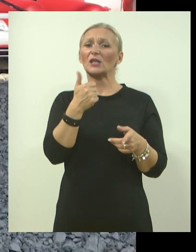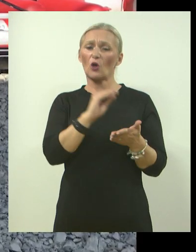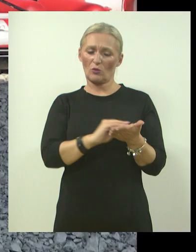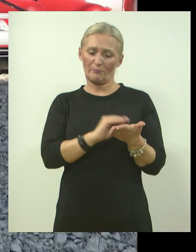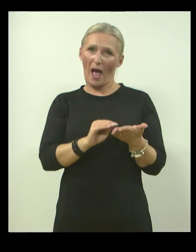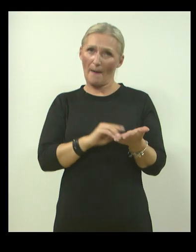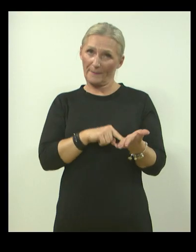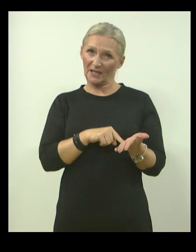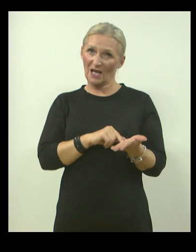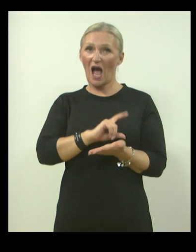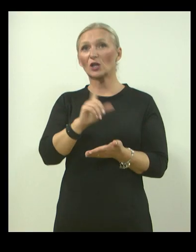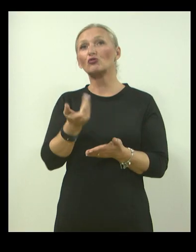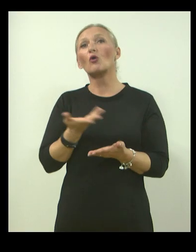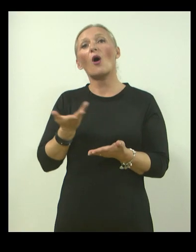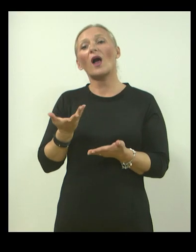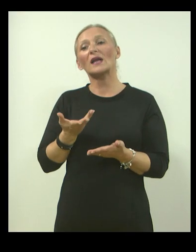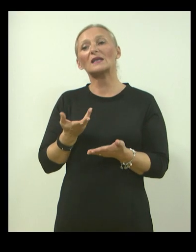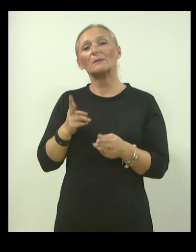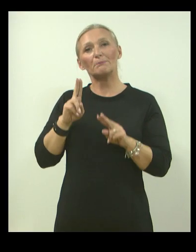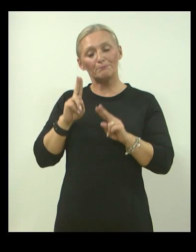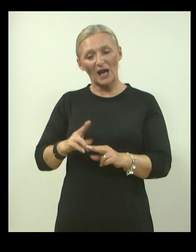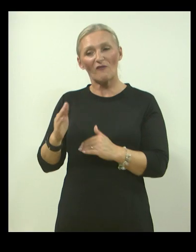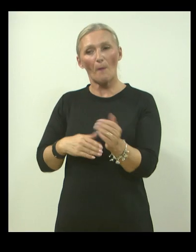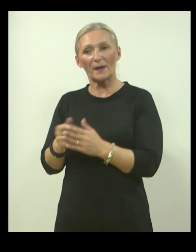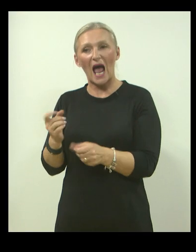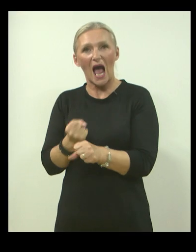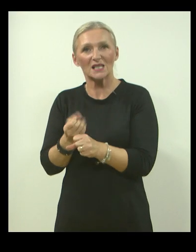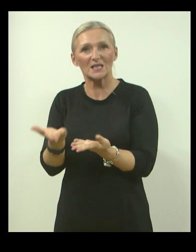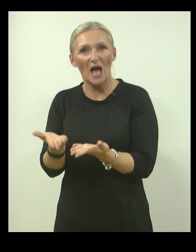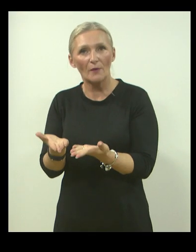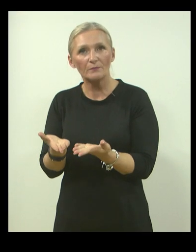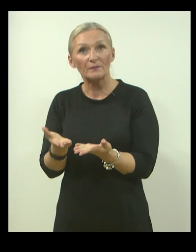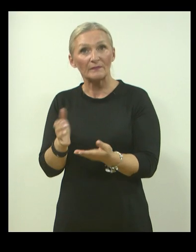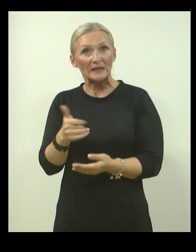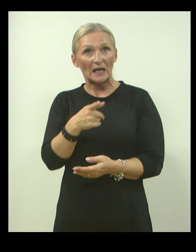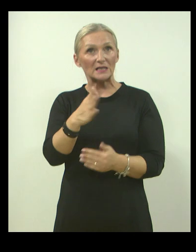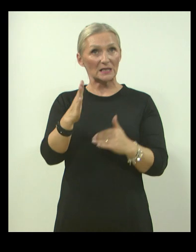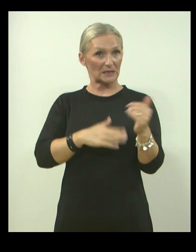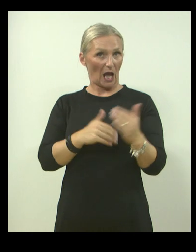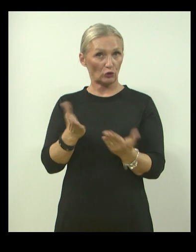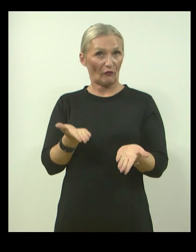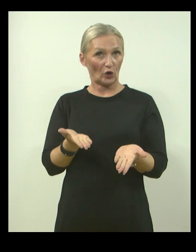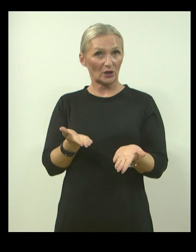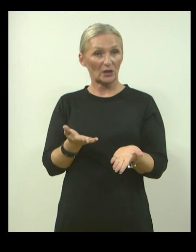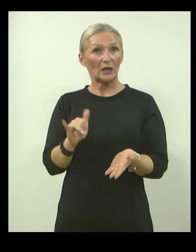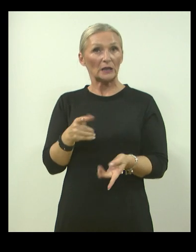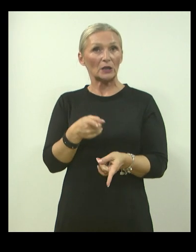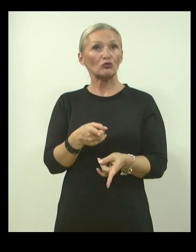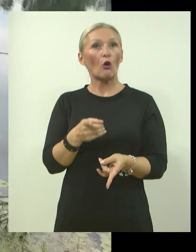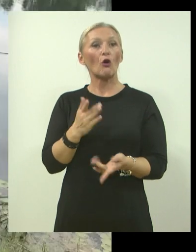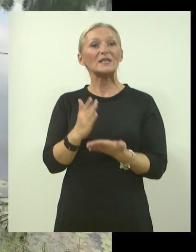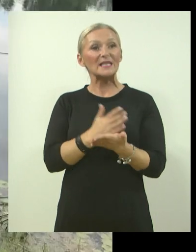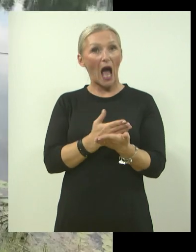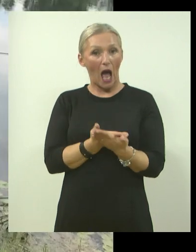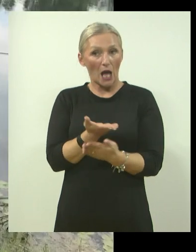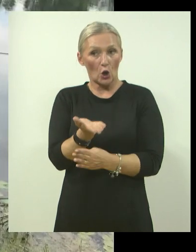papiru, drugo je kada se to u praksu prenese. Jeste li zapravo zadovoljni? Je li to što zakon